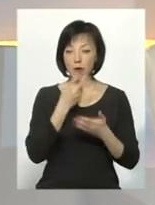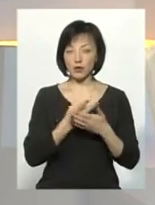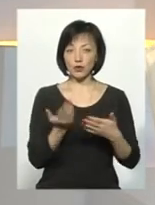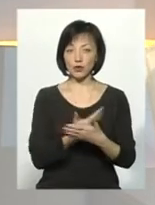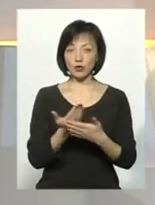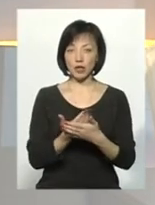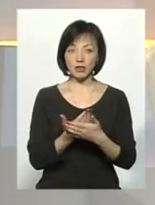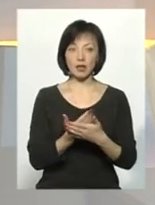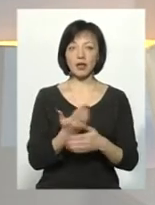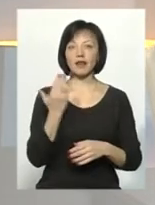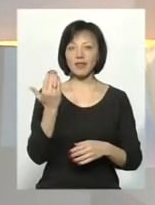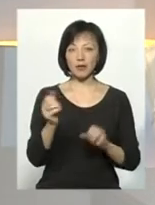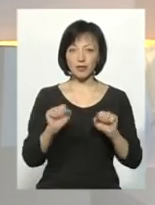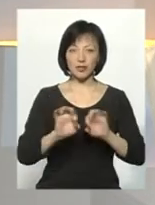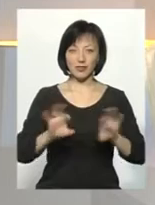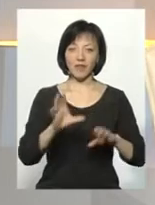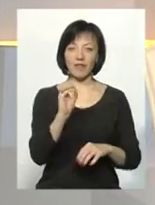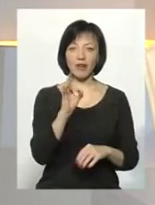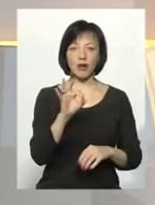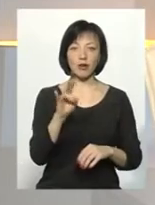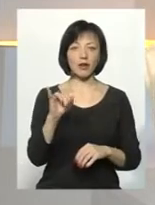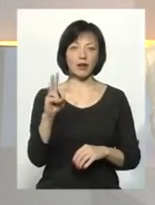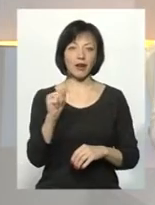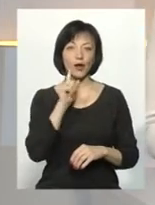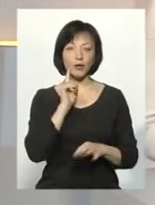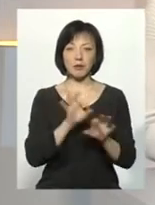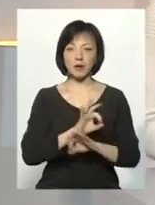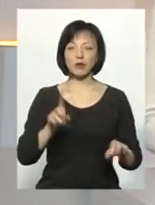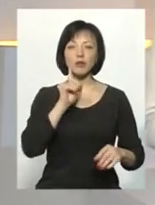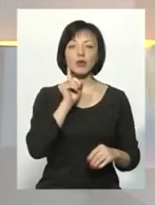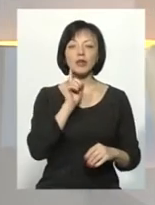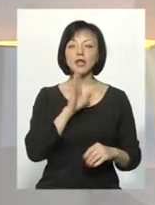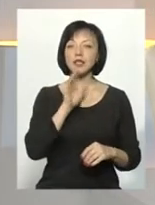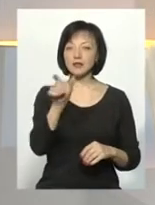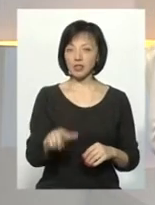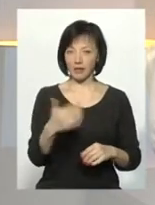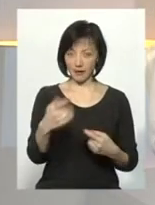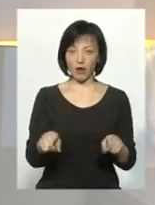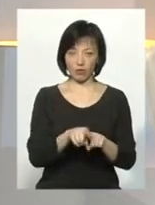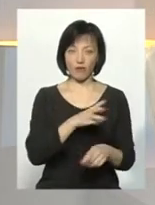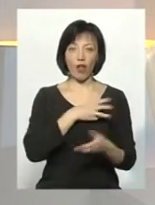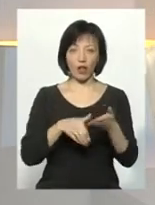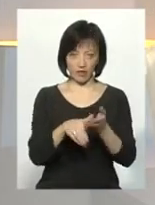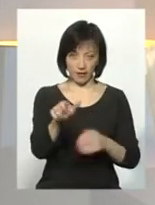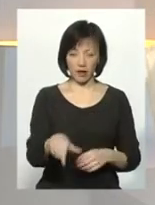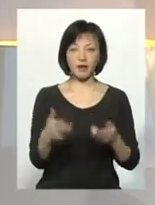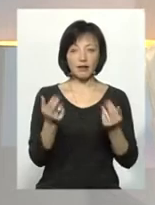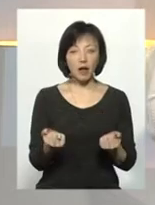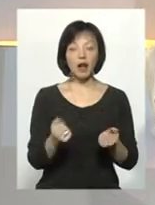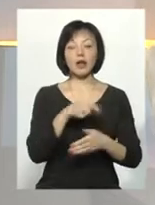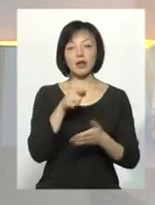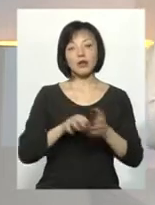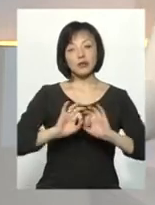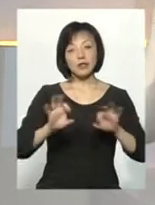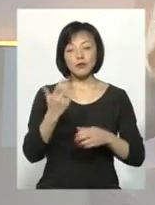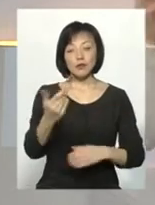сюжеті, Вероніка, може я так звертатись? Юна, прекрасна молода дівчина, ви також волонтер, так? От, скажіть, будь ласка, про